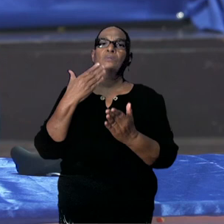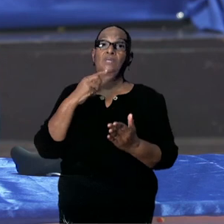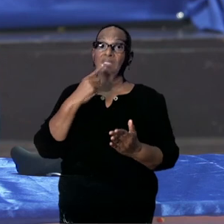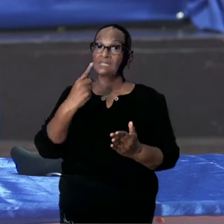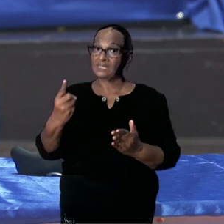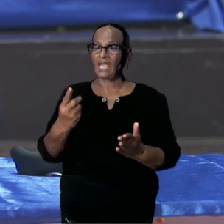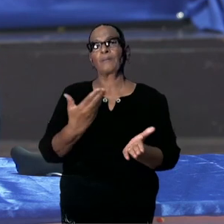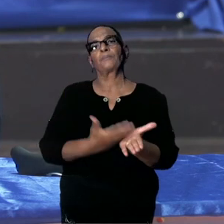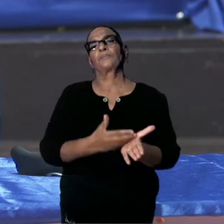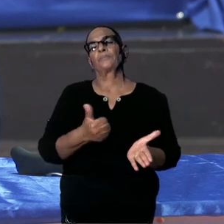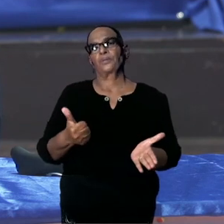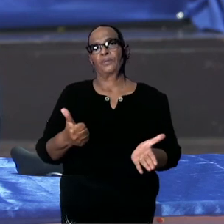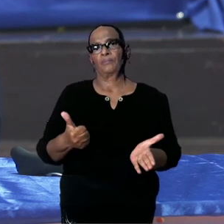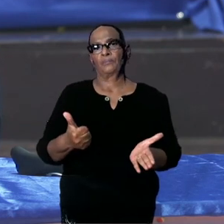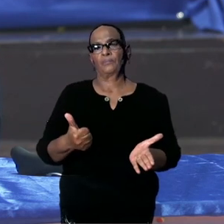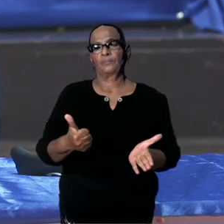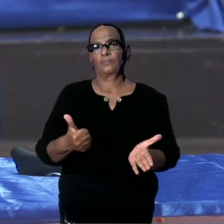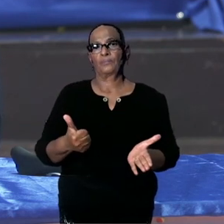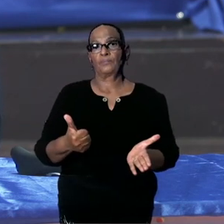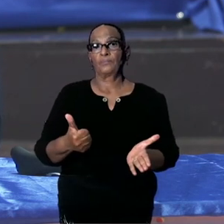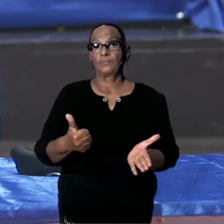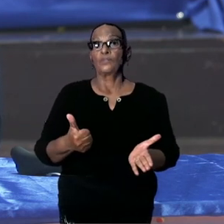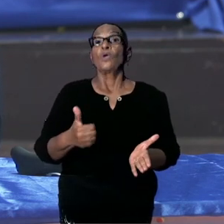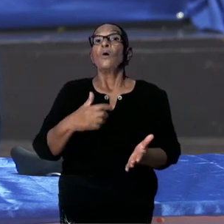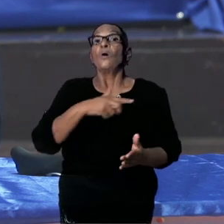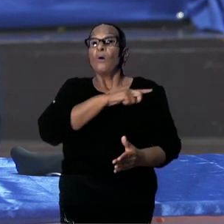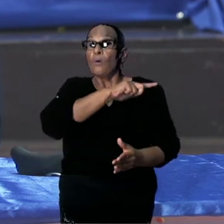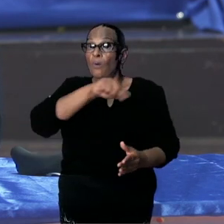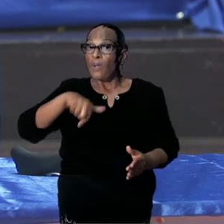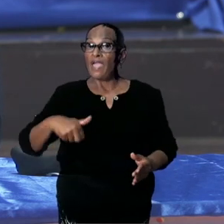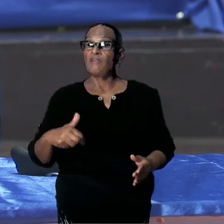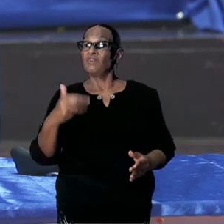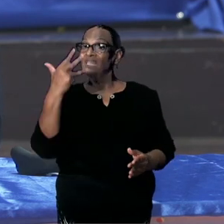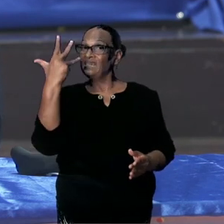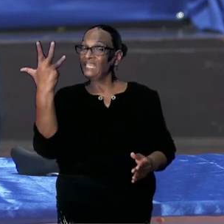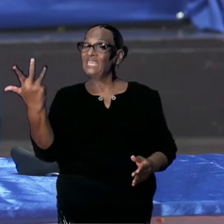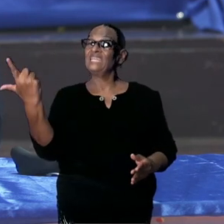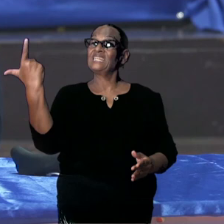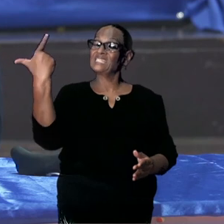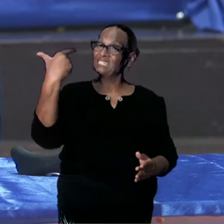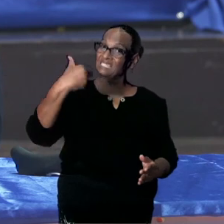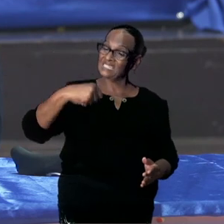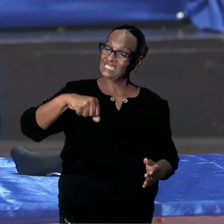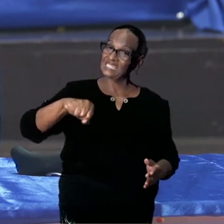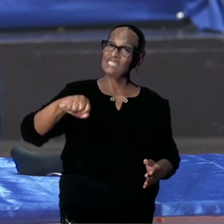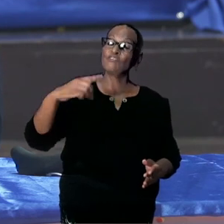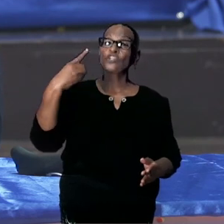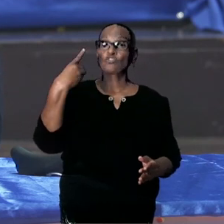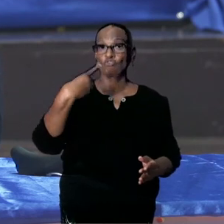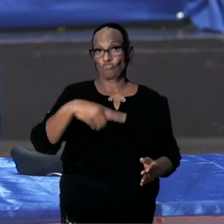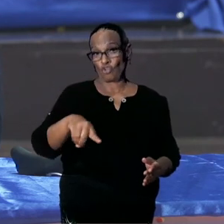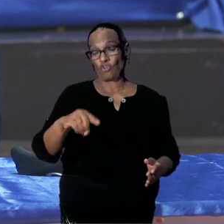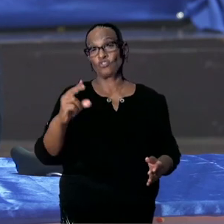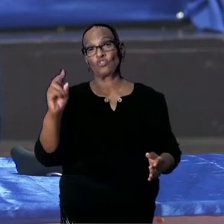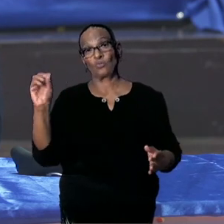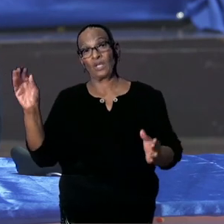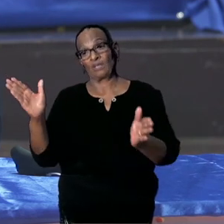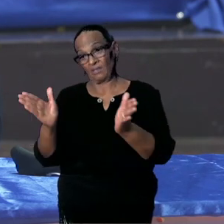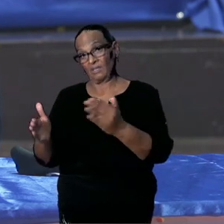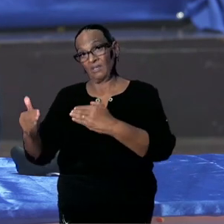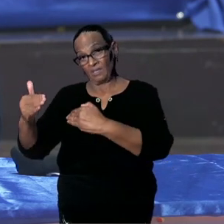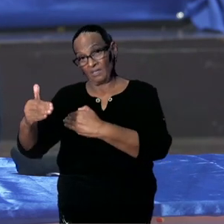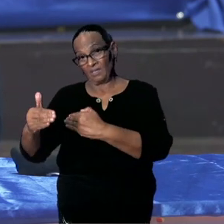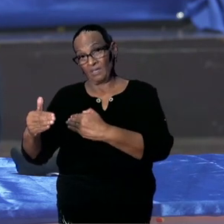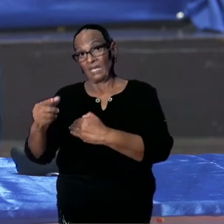wij zijn geallokeerd voor die 79.200. En als je ervan uitgaat dat we twee doses per